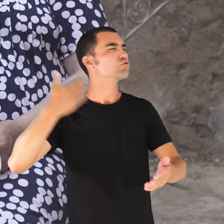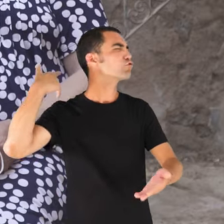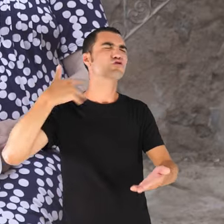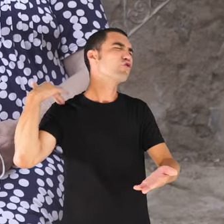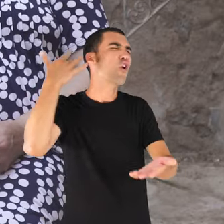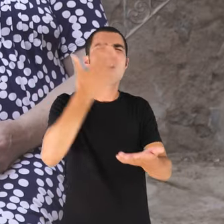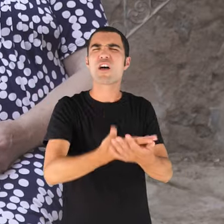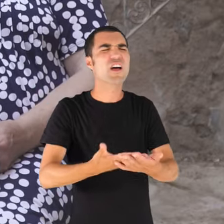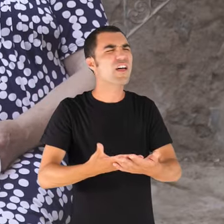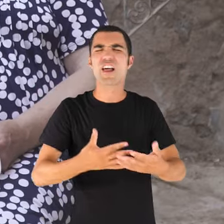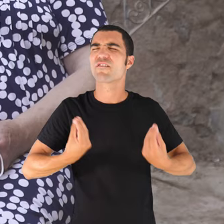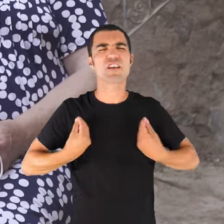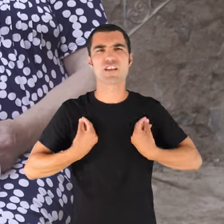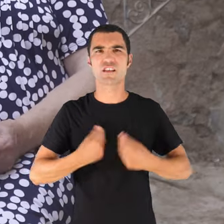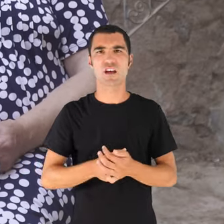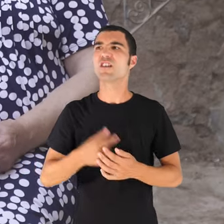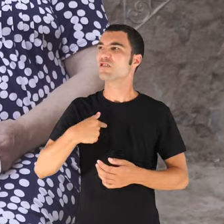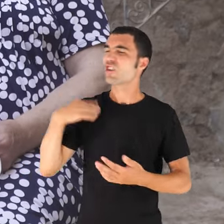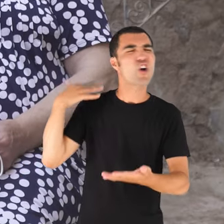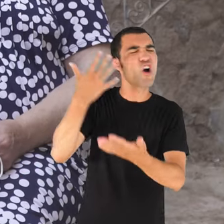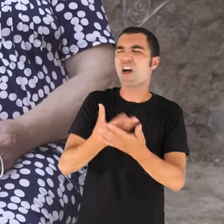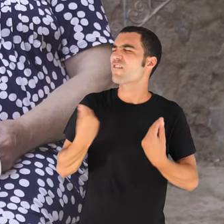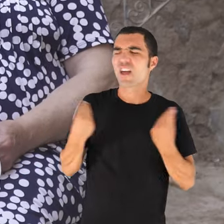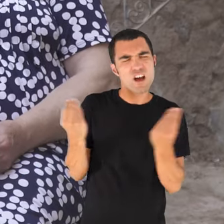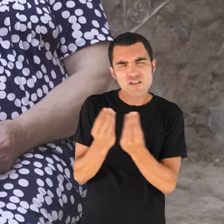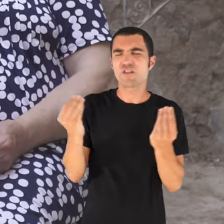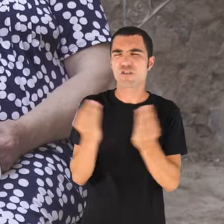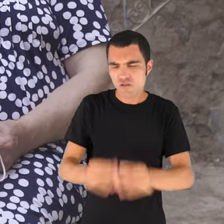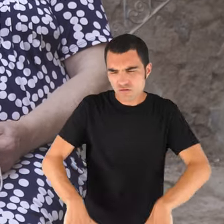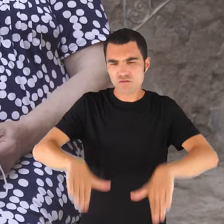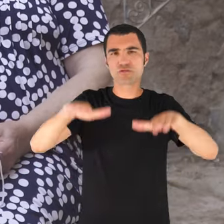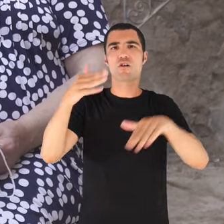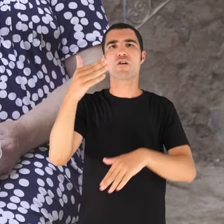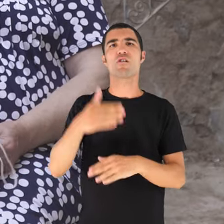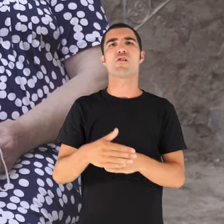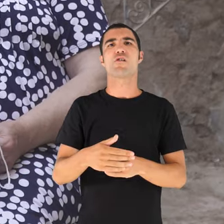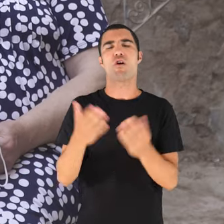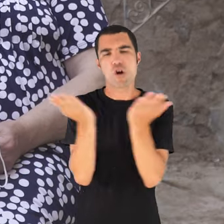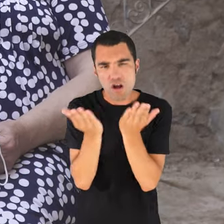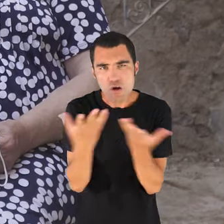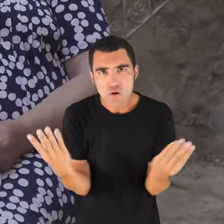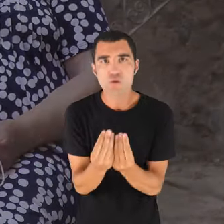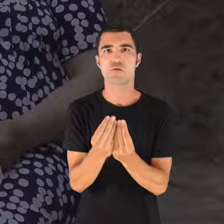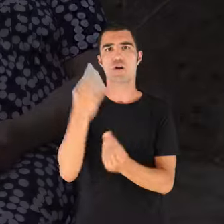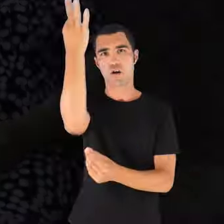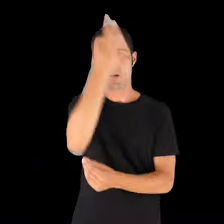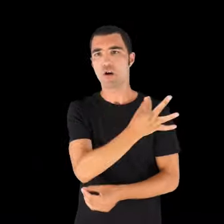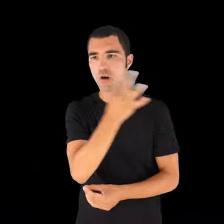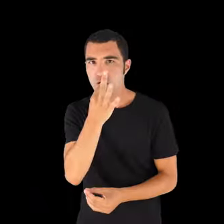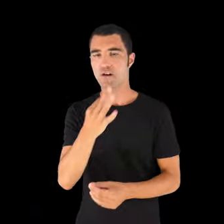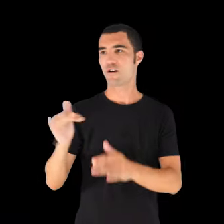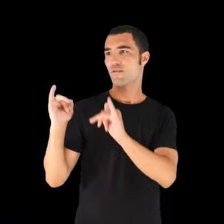juntes, carregàim-nos encara juntes perquè fa poc que es casava una i se va se va quedar a'altra. Tu te vas casar primer que jo.